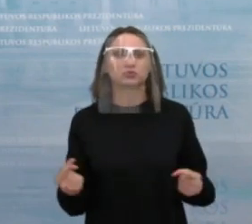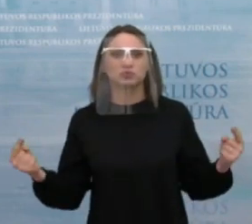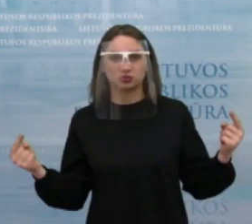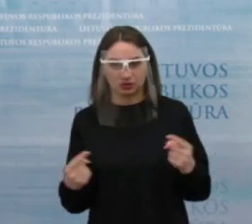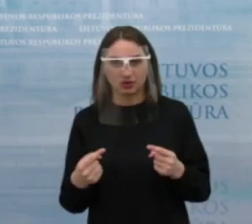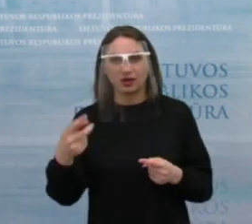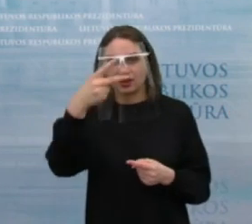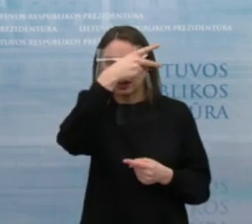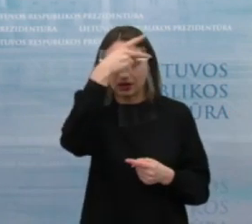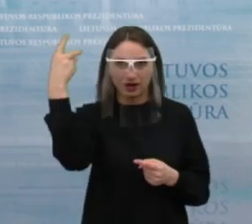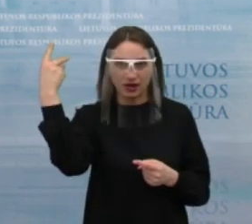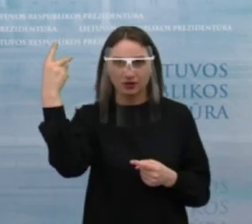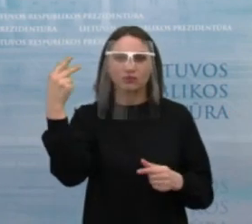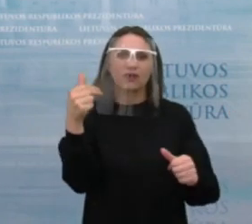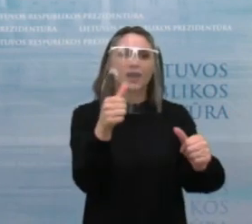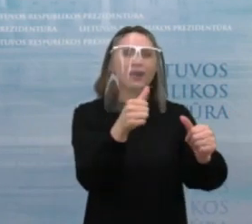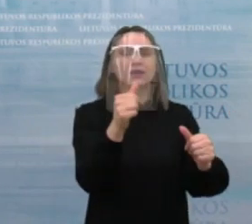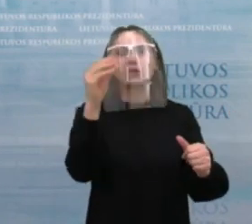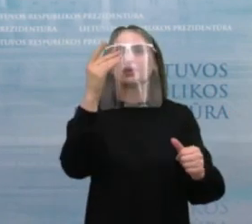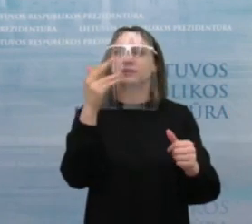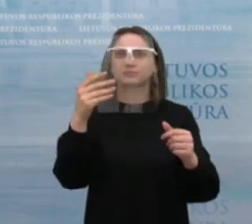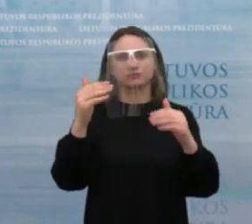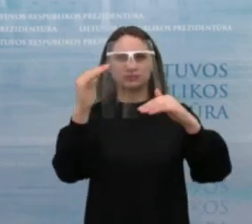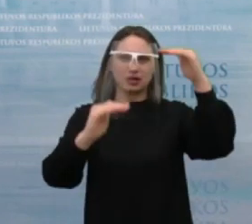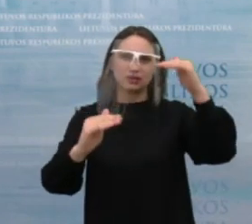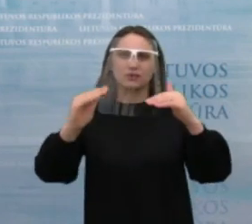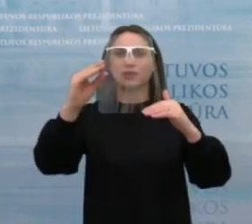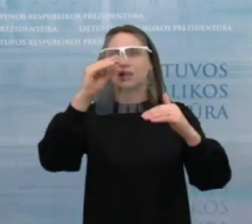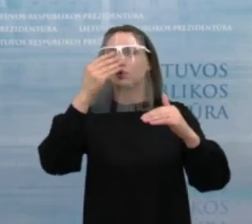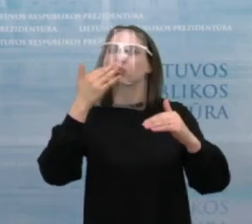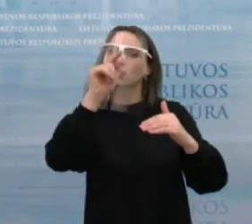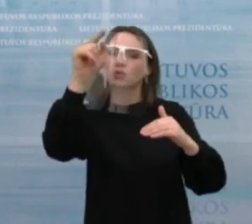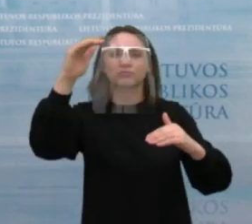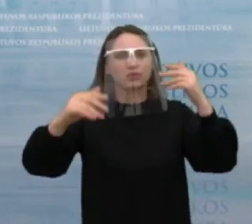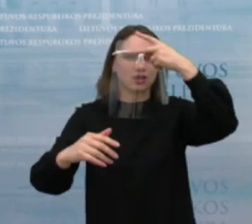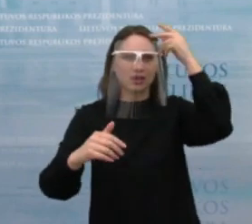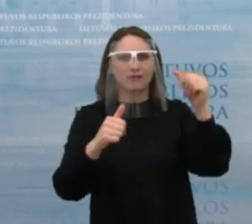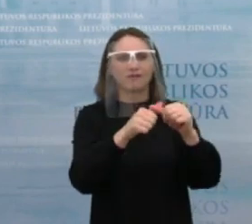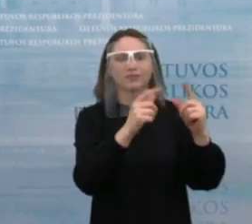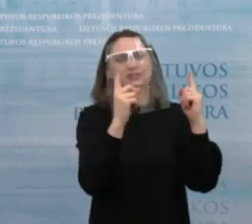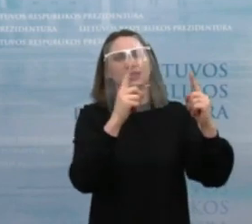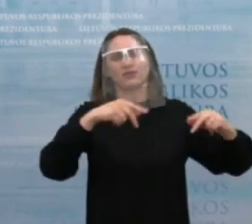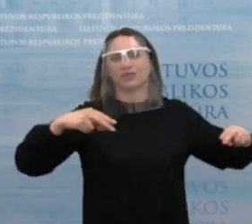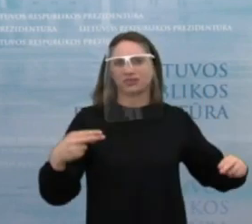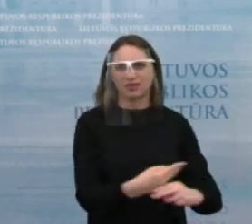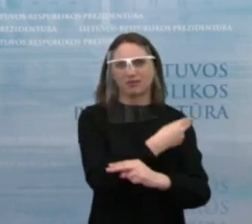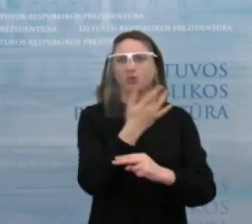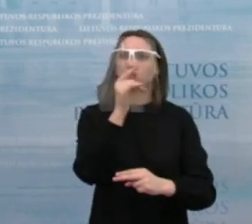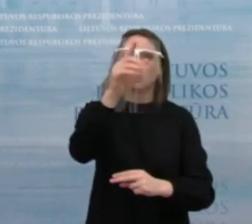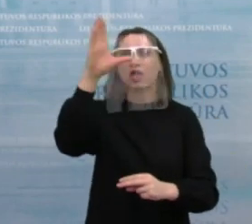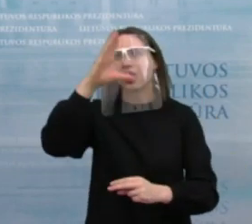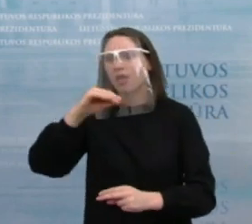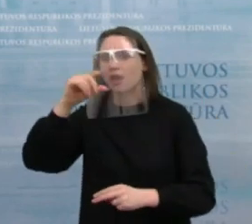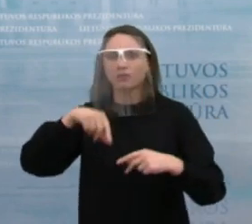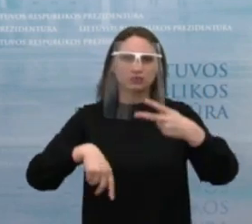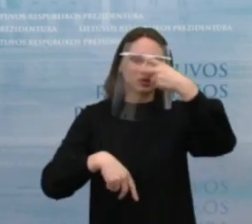nesugebėjo išsaugoti tiek darbo vietų, kiek kitos šalys? Na, vėlgi yra įvairių pavyzdžių Europos Sąjungoje, yra